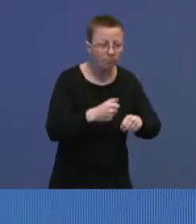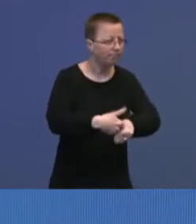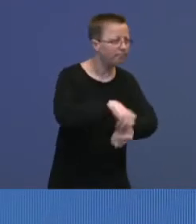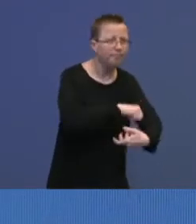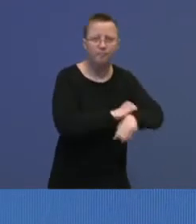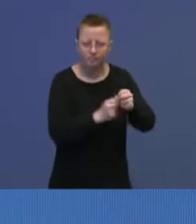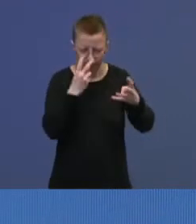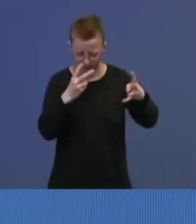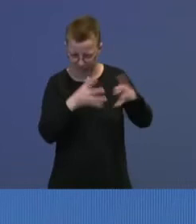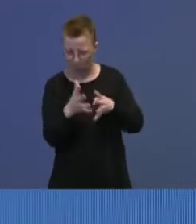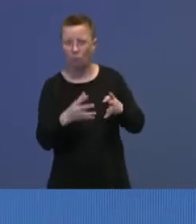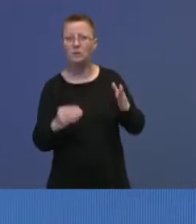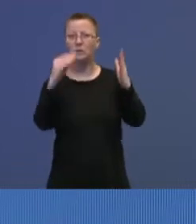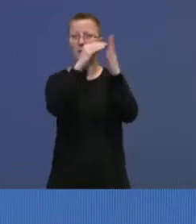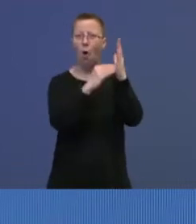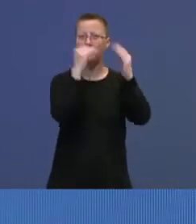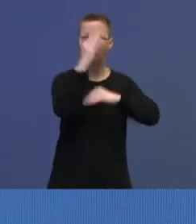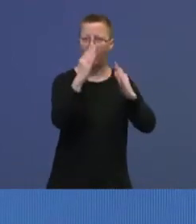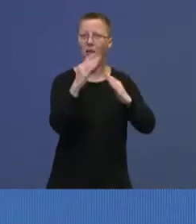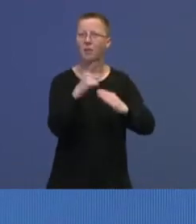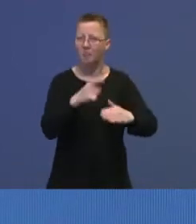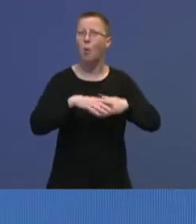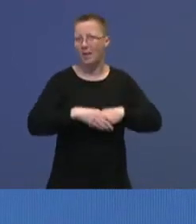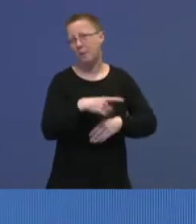i dette og setter en standard, og det må vi slutte opp på.